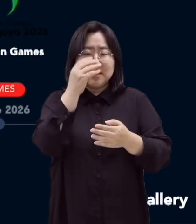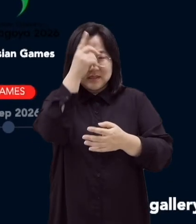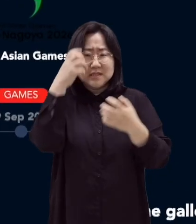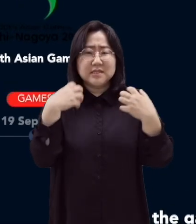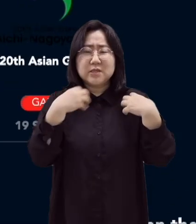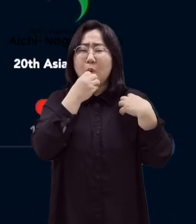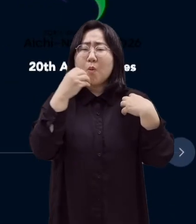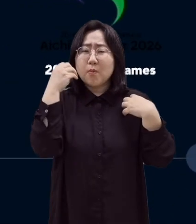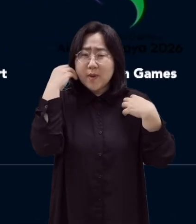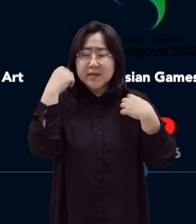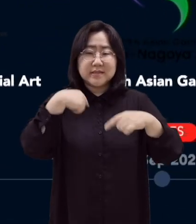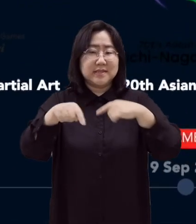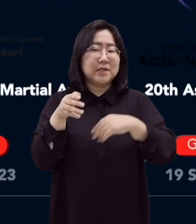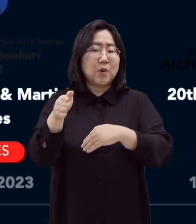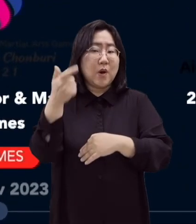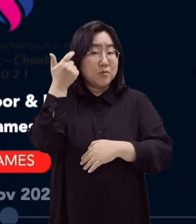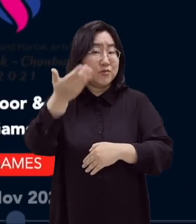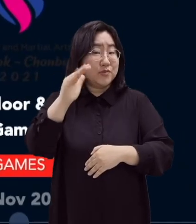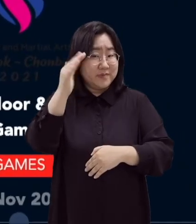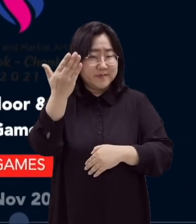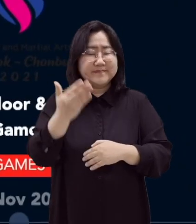자체행정과로 문의하시면 됩니다.